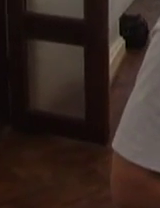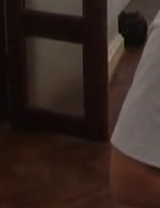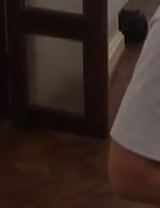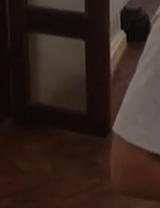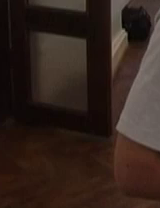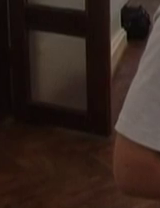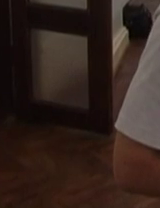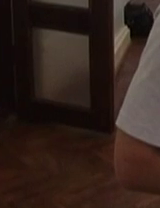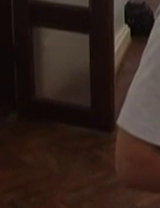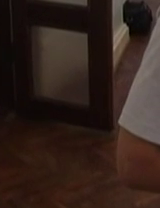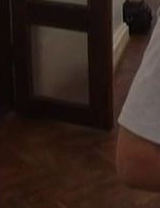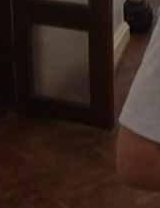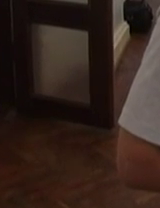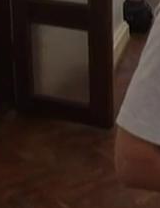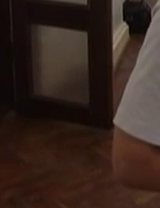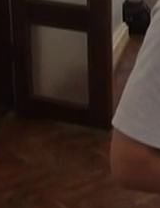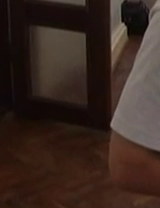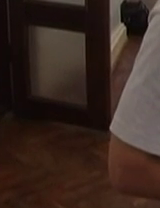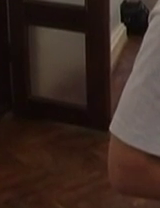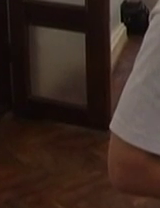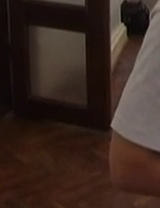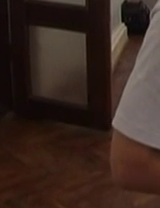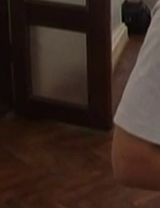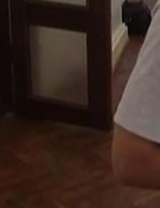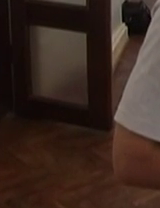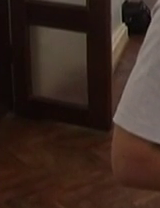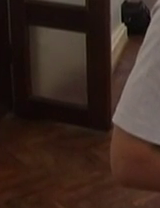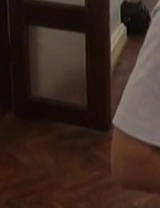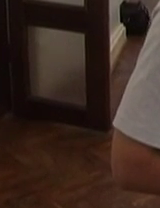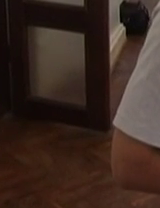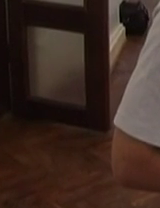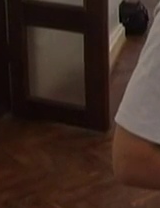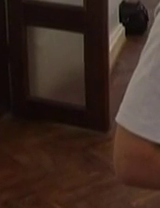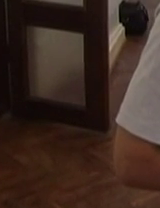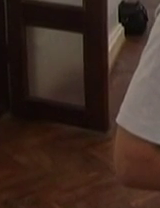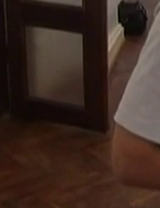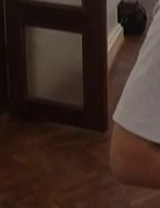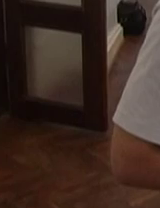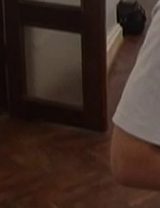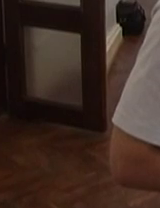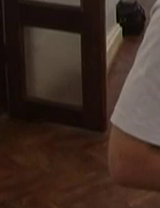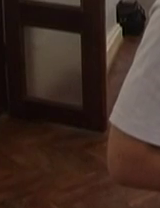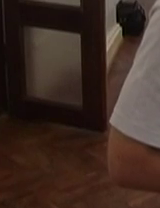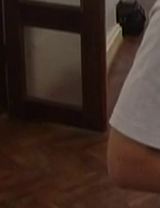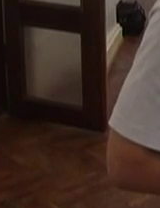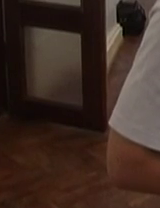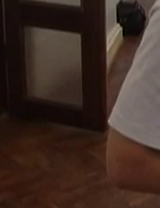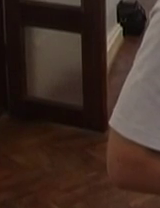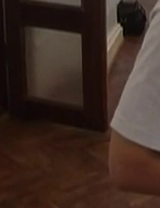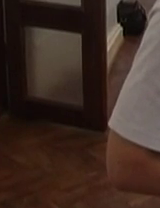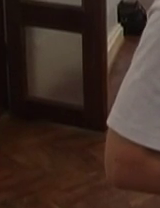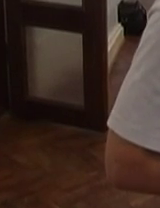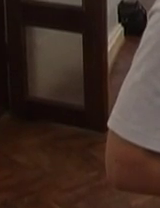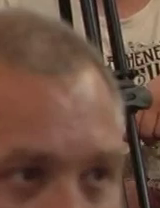комітету, ще в березні, коли ви казали, що ви проілюструєте Ми вам додатково вдогонку казали, що ці люди не підпадають